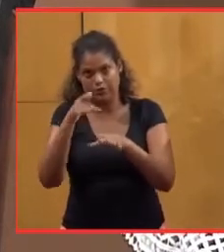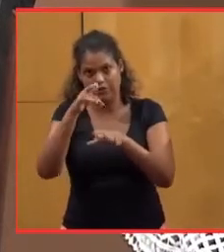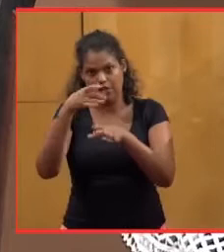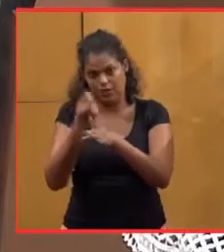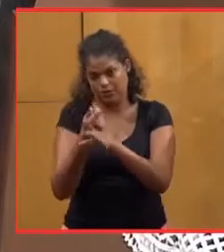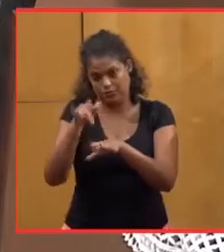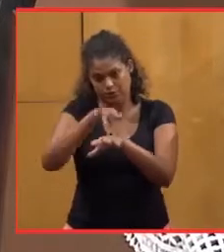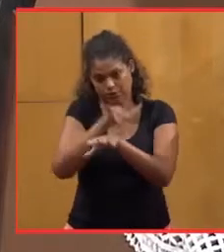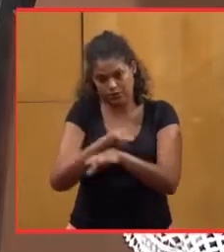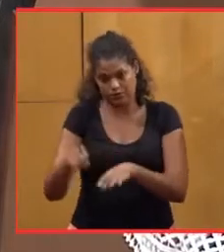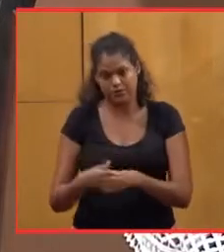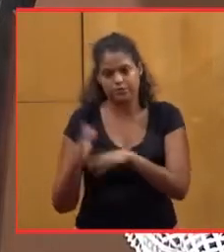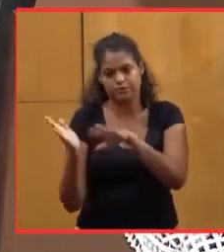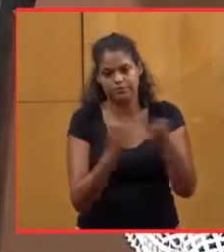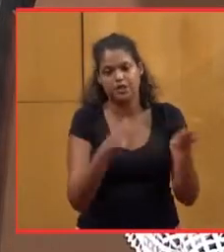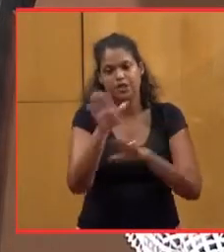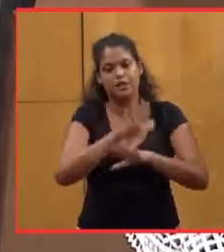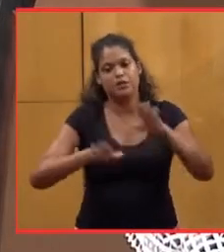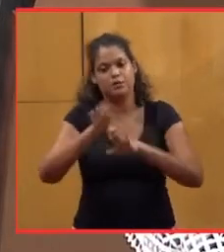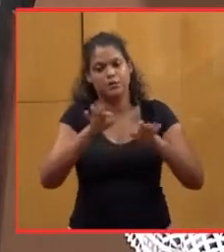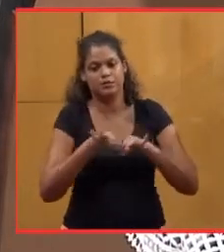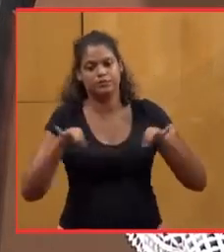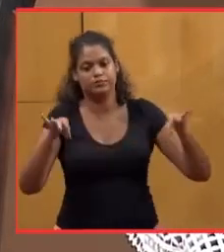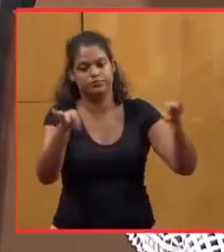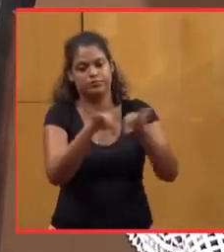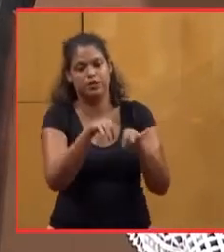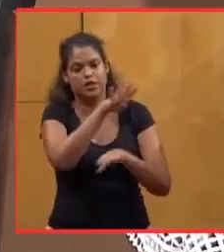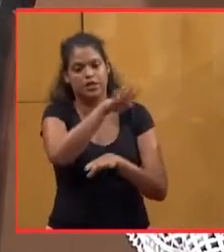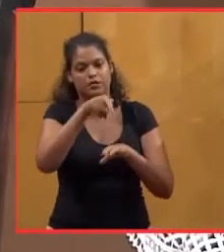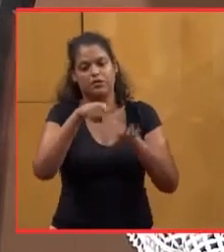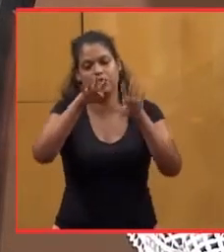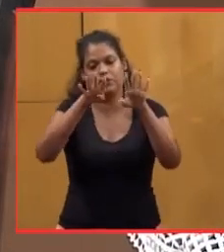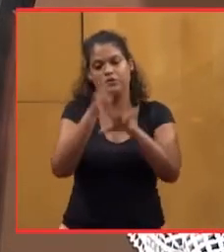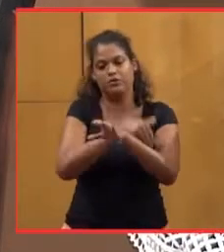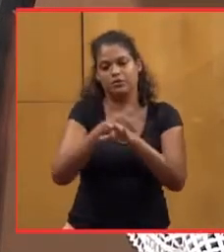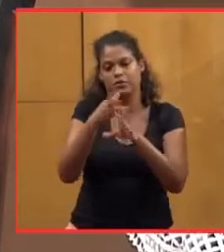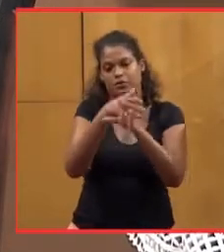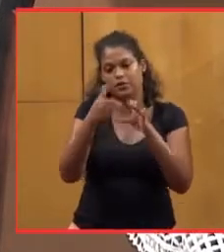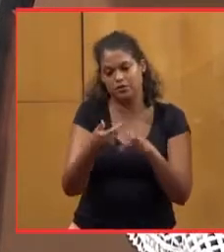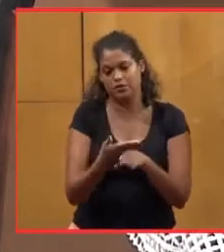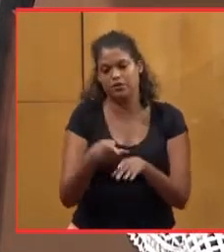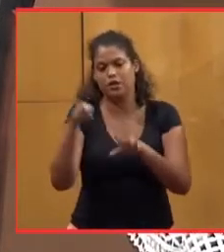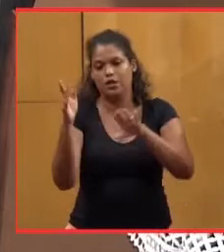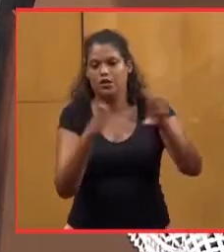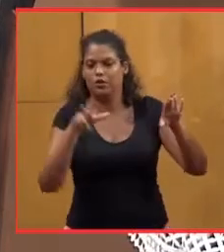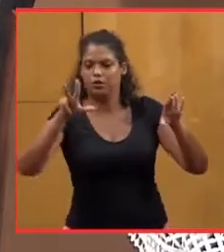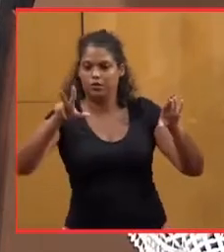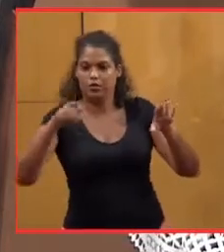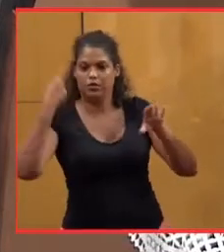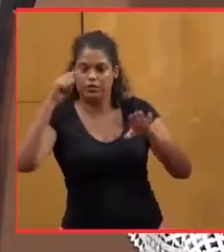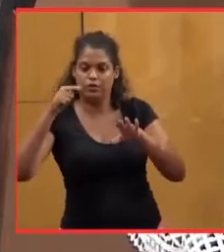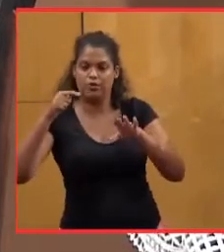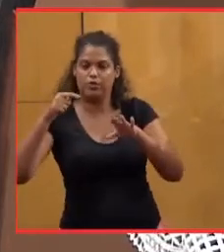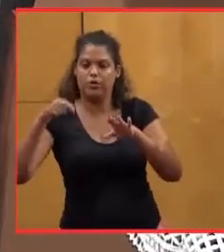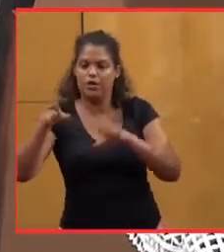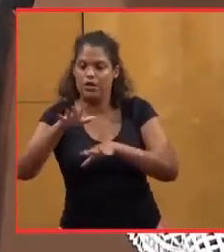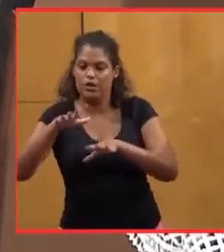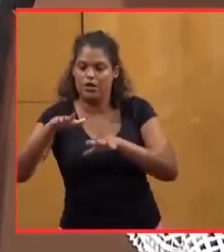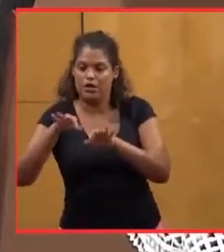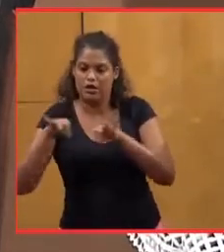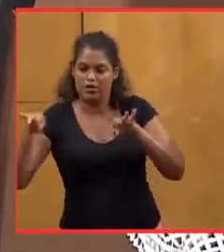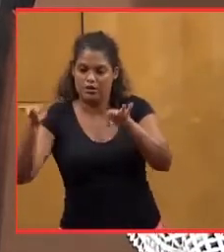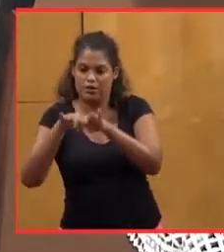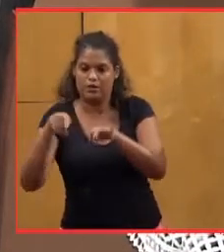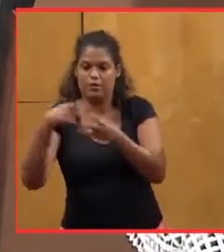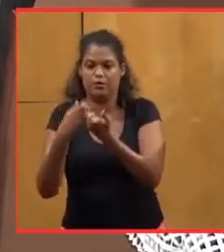Au niveau de l'aménagement du territoire, c'est 4,9 millions d'euros non utilisés, dont 3 pour l'agglomération. On pense bien sûr